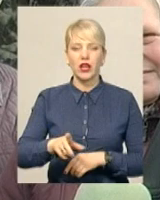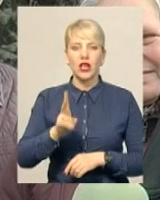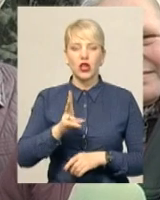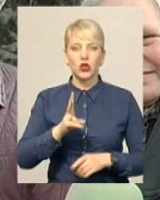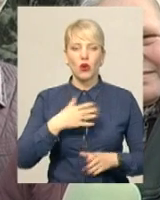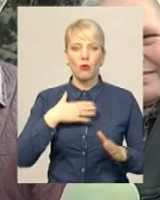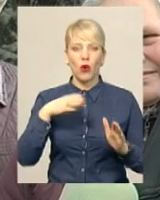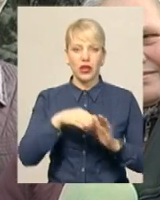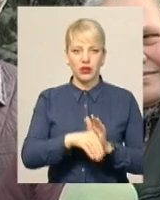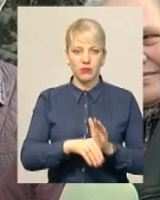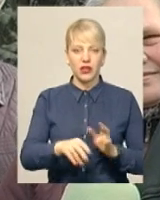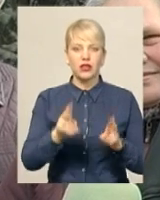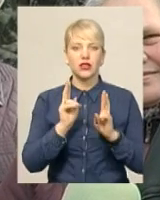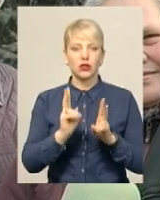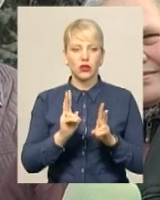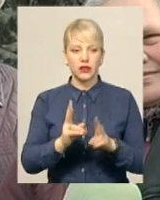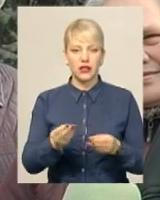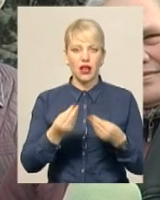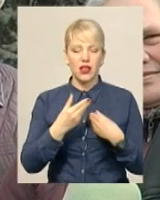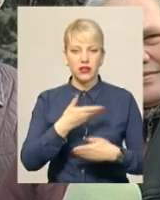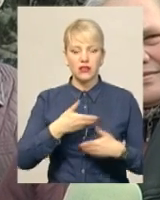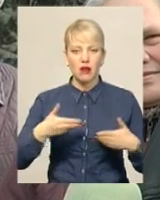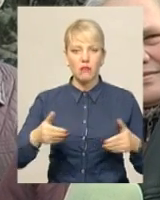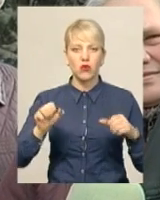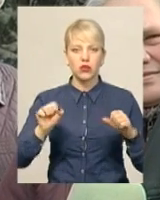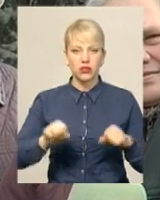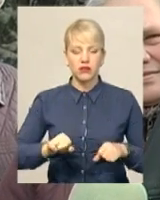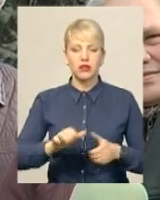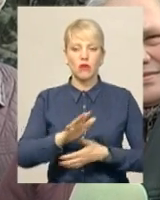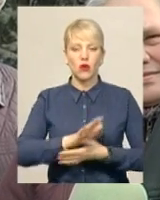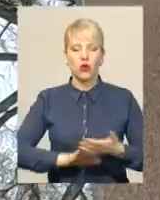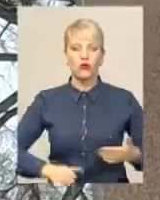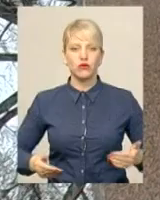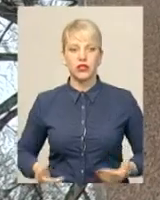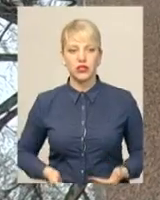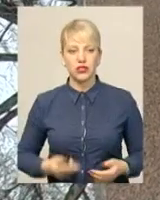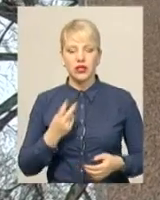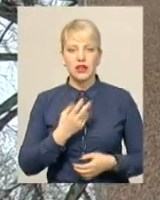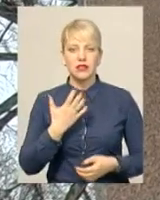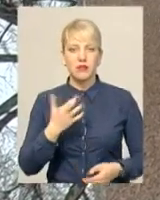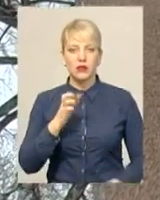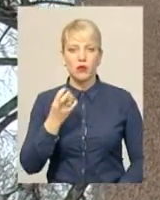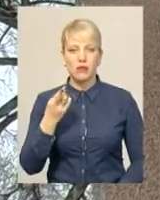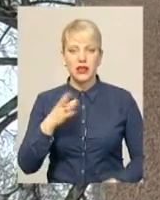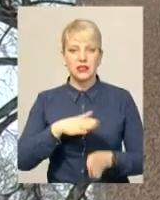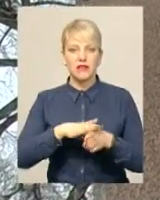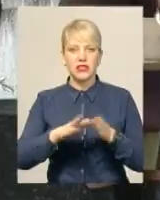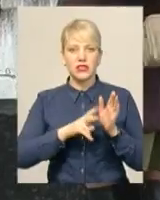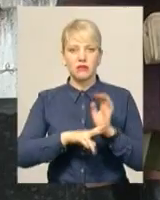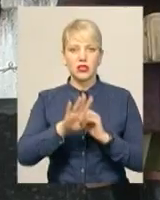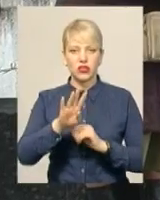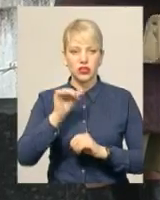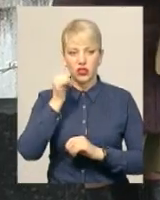погибли, які дали нам можливість продовжувати життя. 25 березня виповниться 74